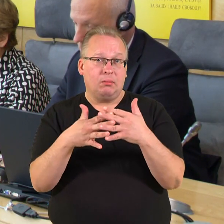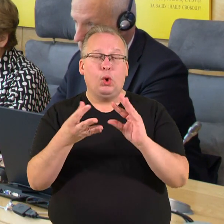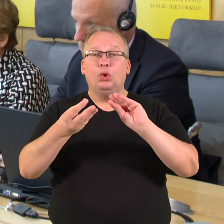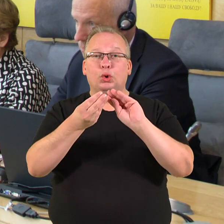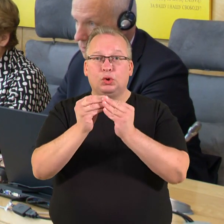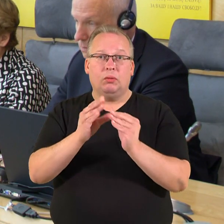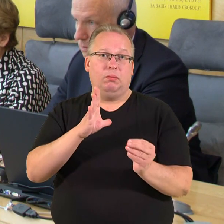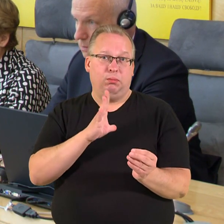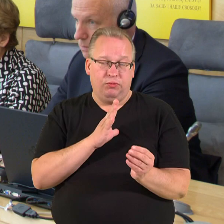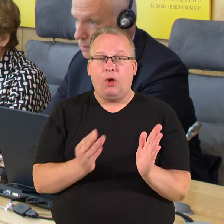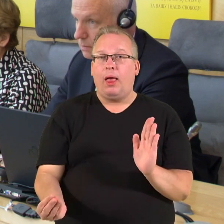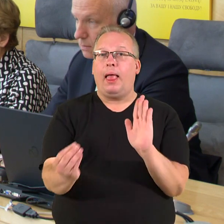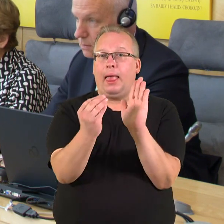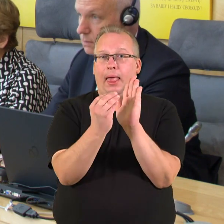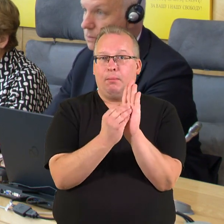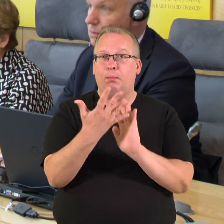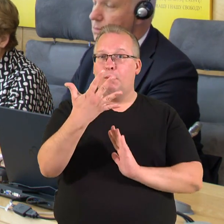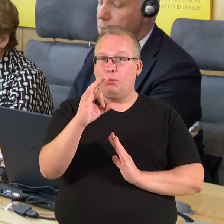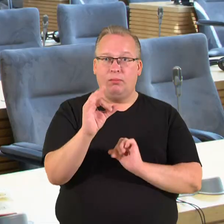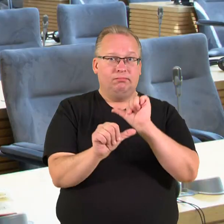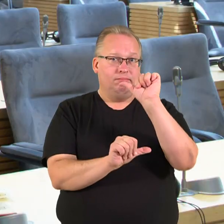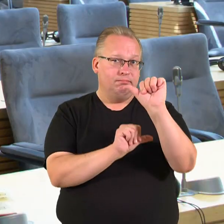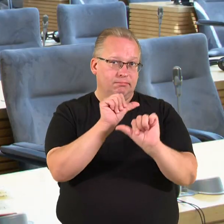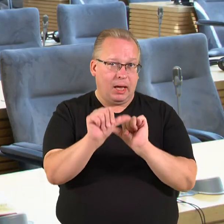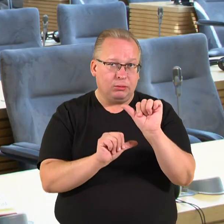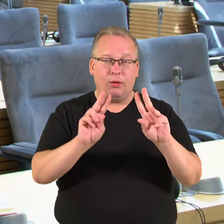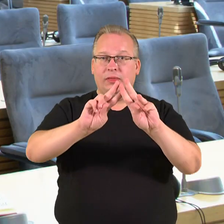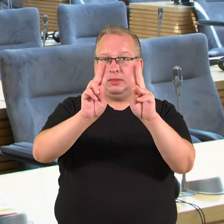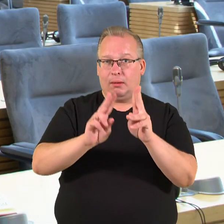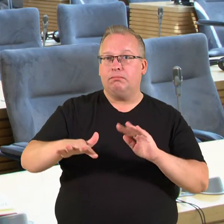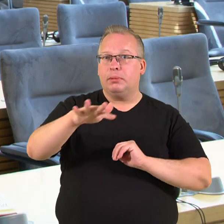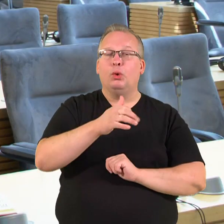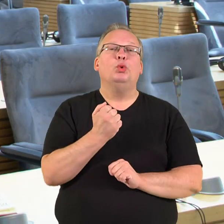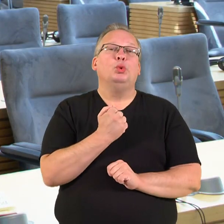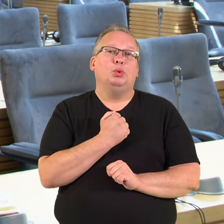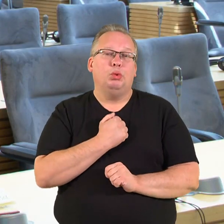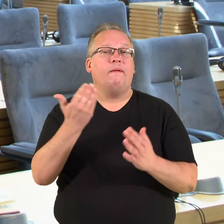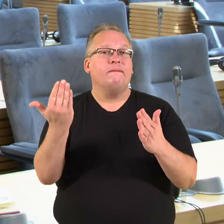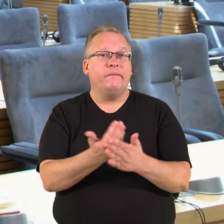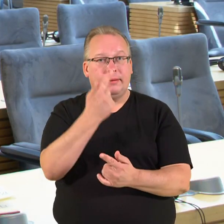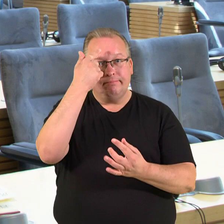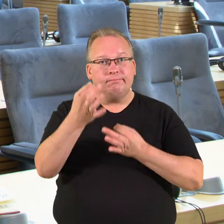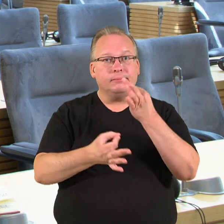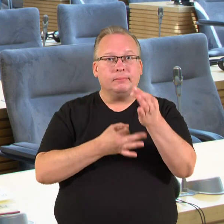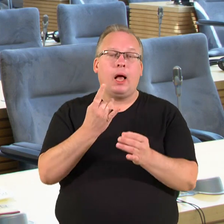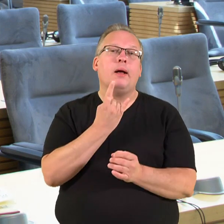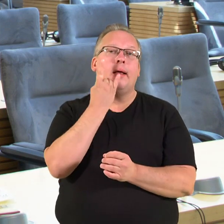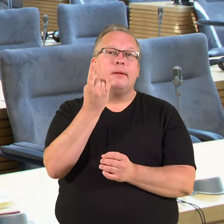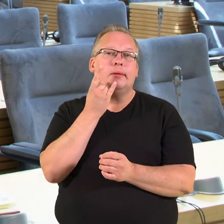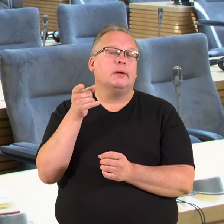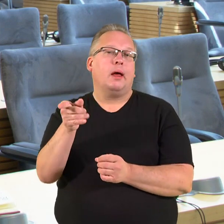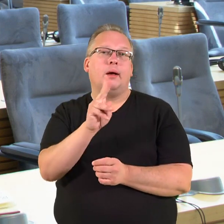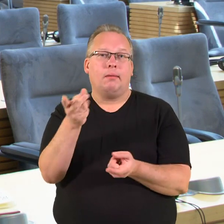susitarimame buvo sakoma, kad po 50 metų tarptautinė bendruomenė turėtų apsvarstyti Kaliningrado klausimą.